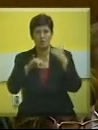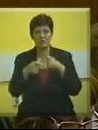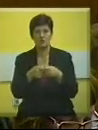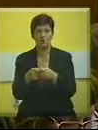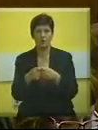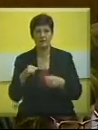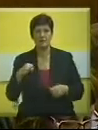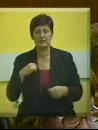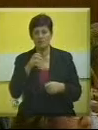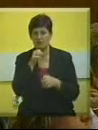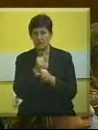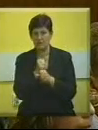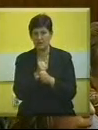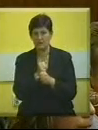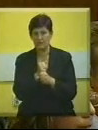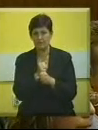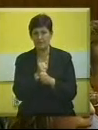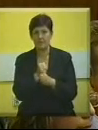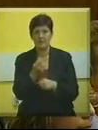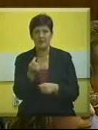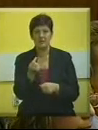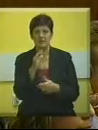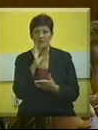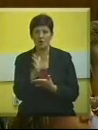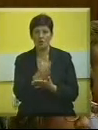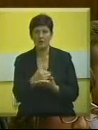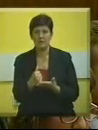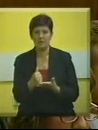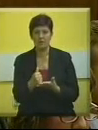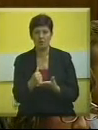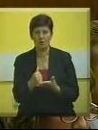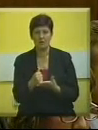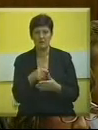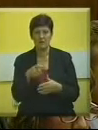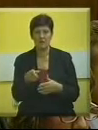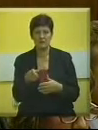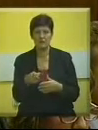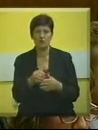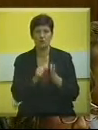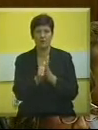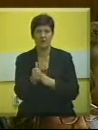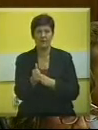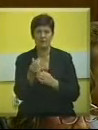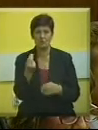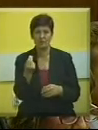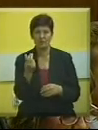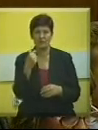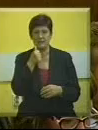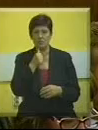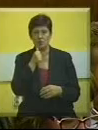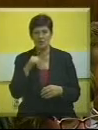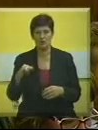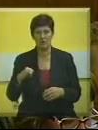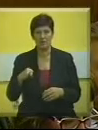organizacija Vojvodine radi. Sredstva koja se koriste za ovu namenu su prvenstveno sredstva iz budžeta